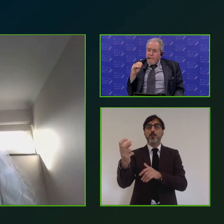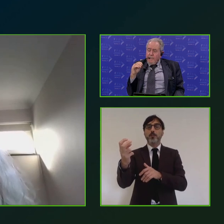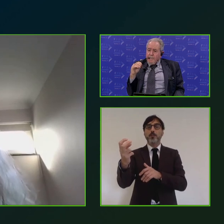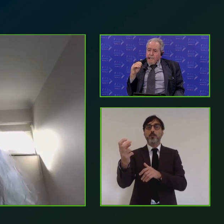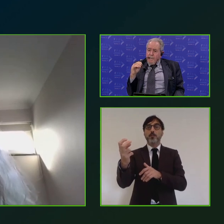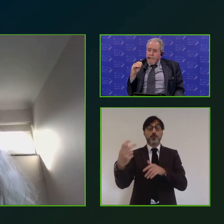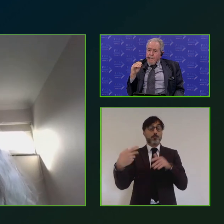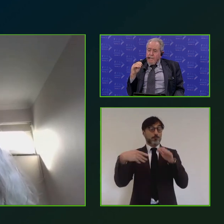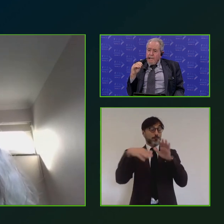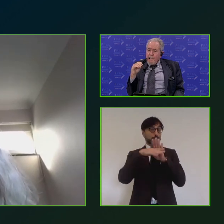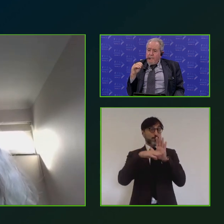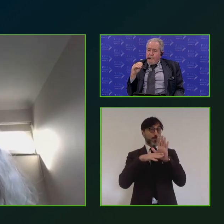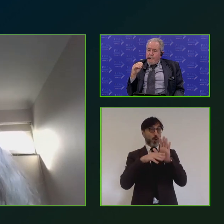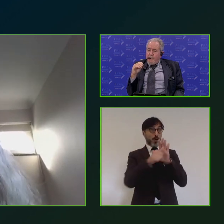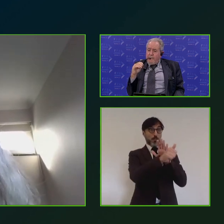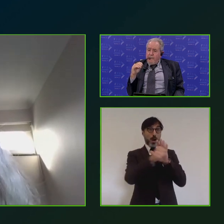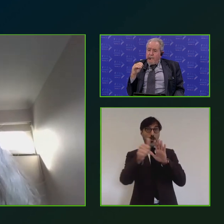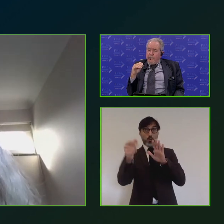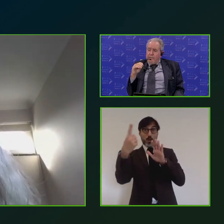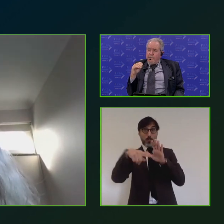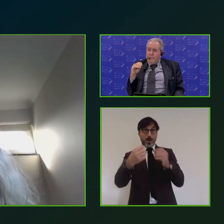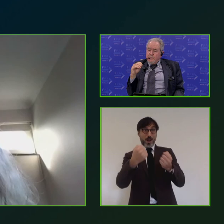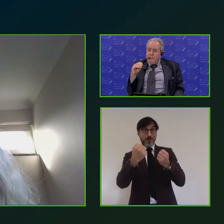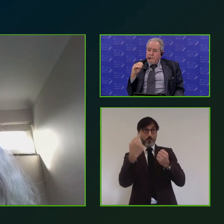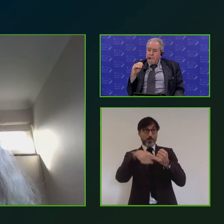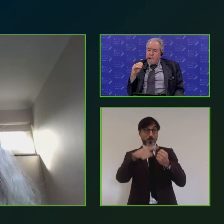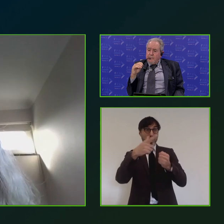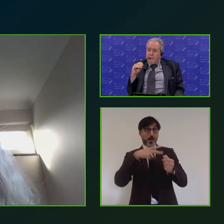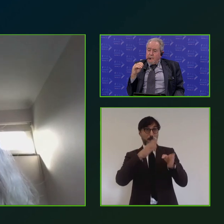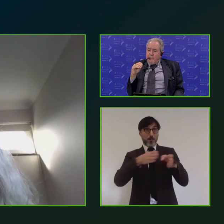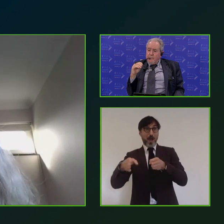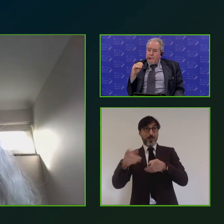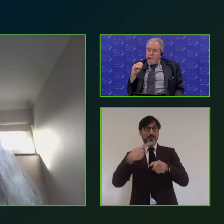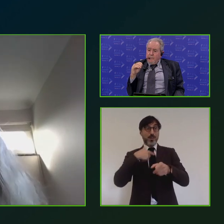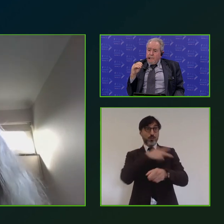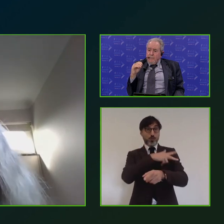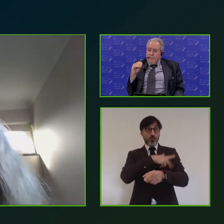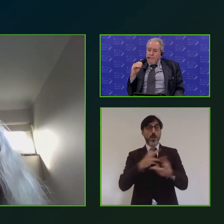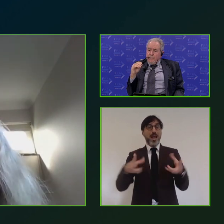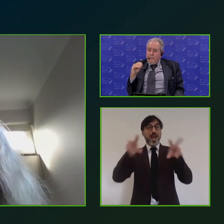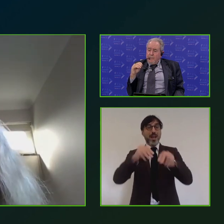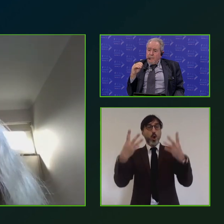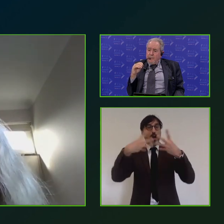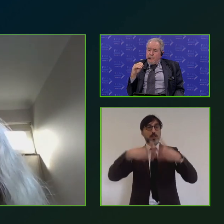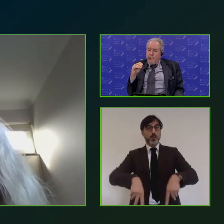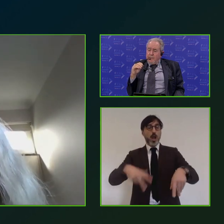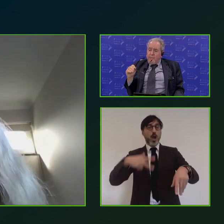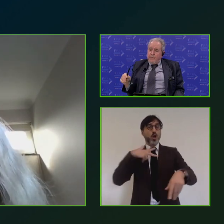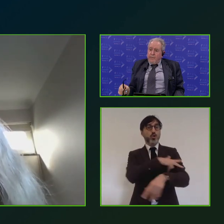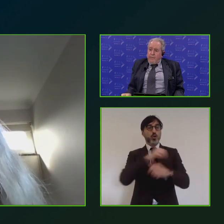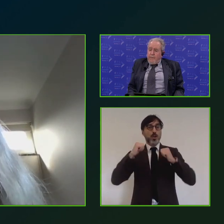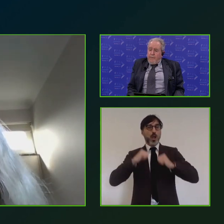per il rafforzamento delle capacità delle parti sociali e dell'organizzazione e della società civile si è parlato in questo